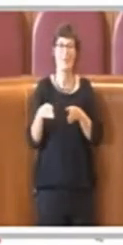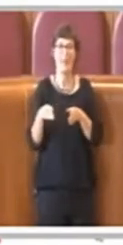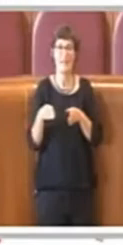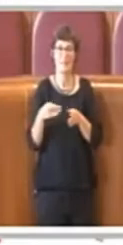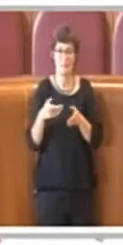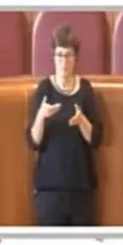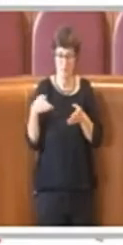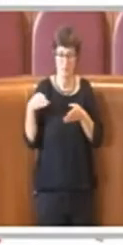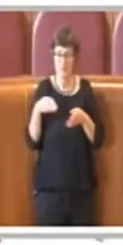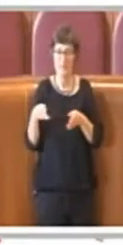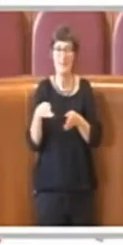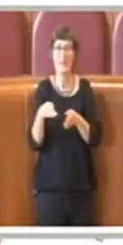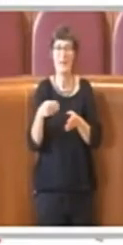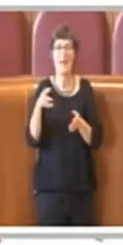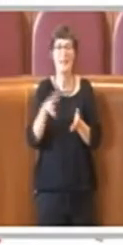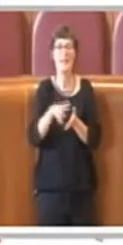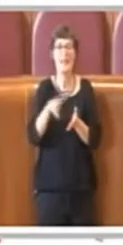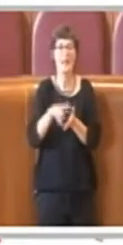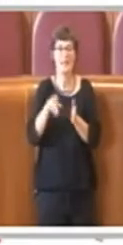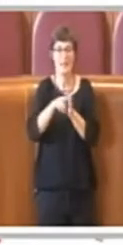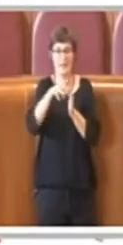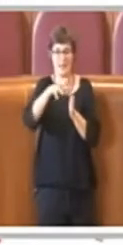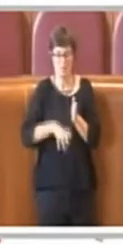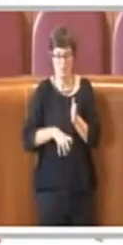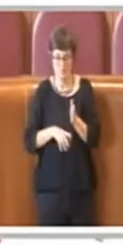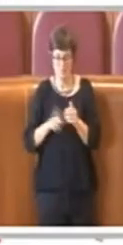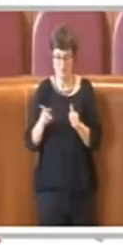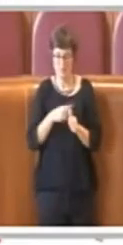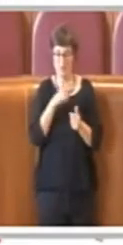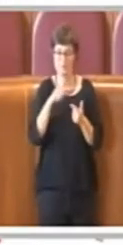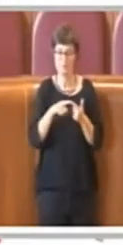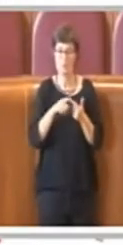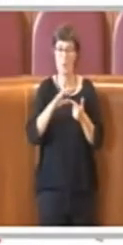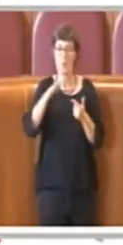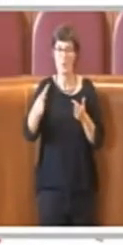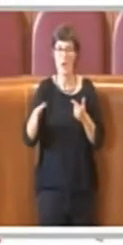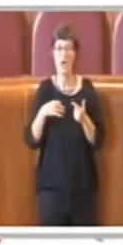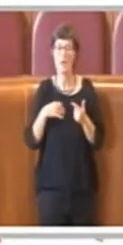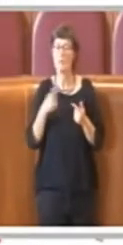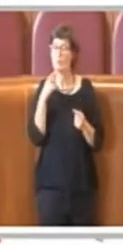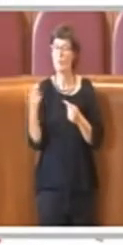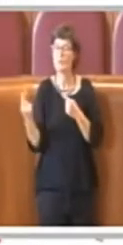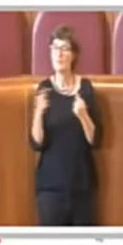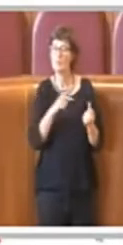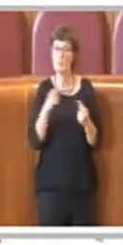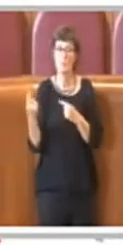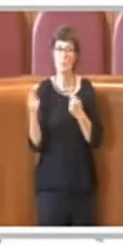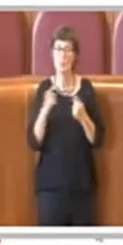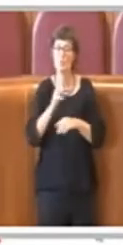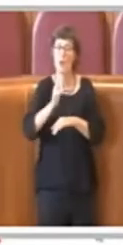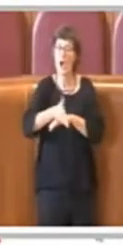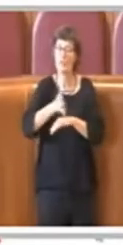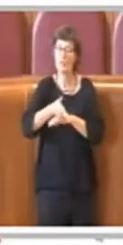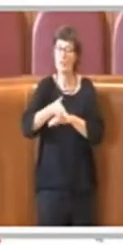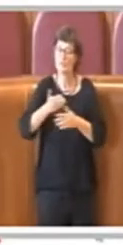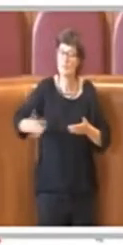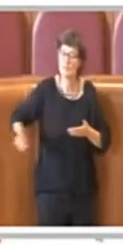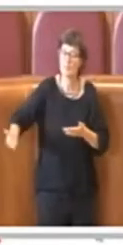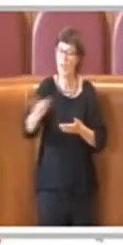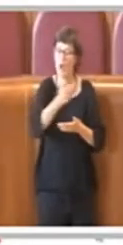previsto l'istituzione di un tavolo sull'accessibilità universale di Roma Capitale, un luogo ampio e permanente di confronto con l